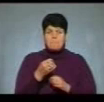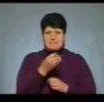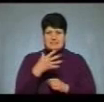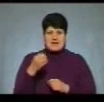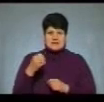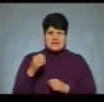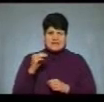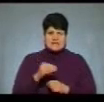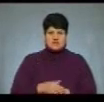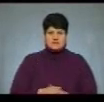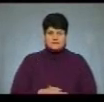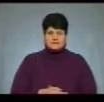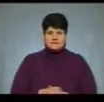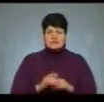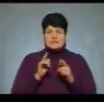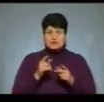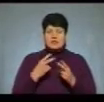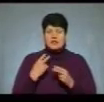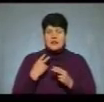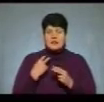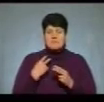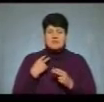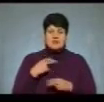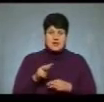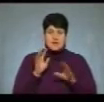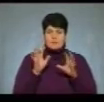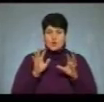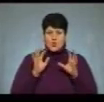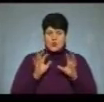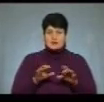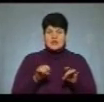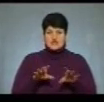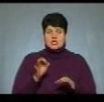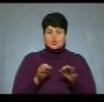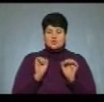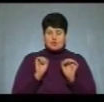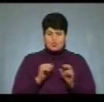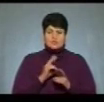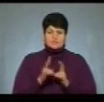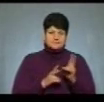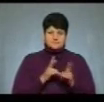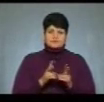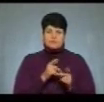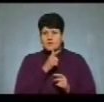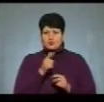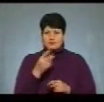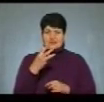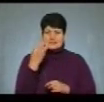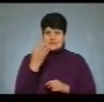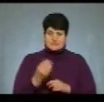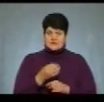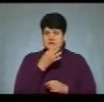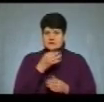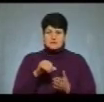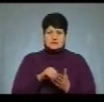Згідно із Кримінально-процесуальним кодексом, рішення суду можна оскаржити протягом 30 днів, повідомив